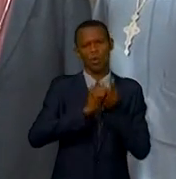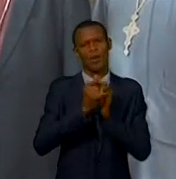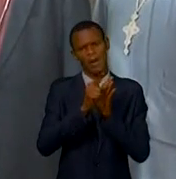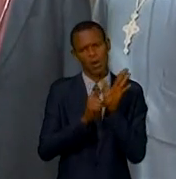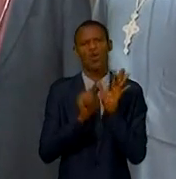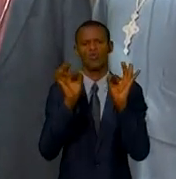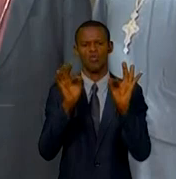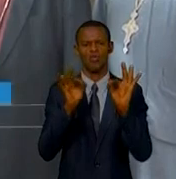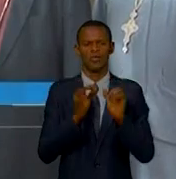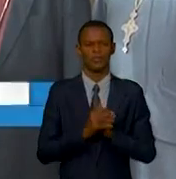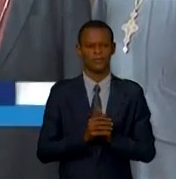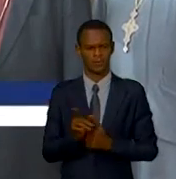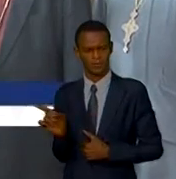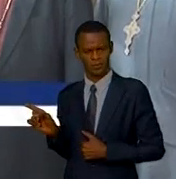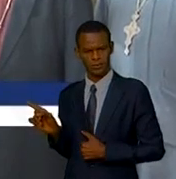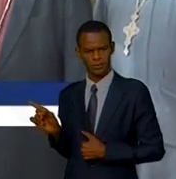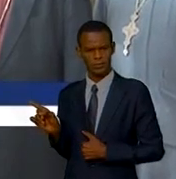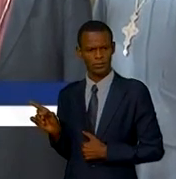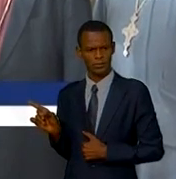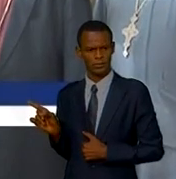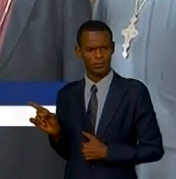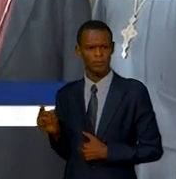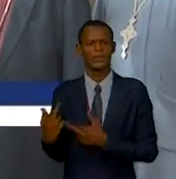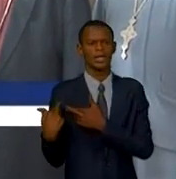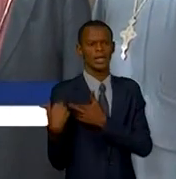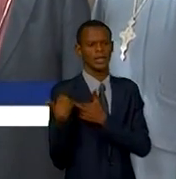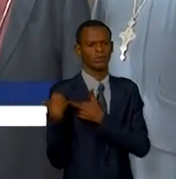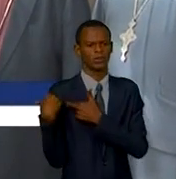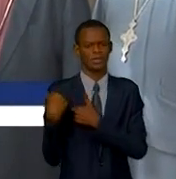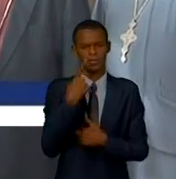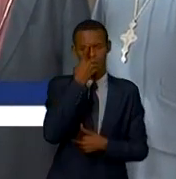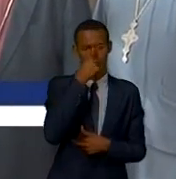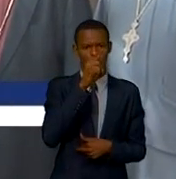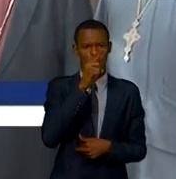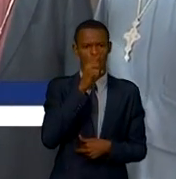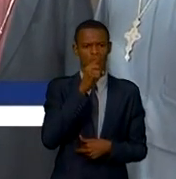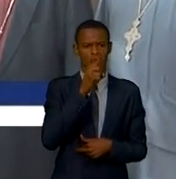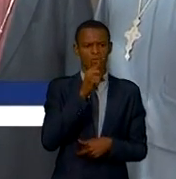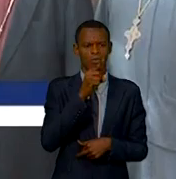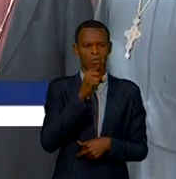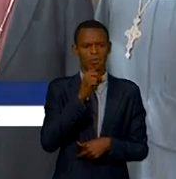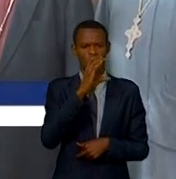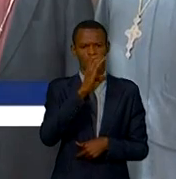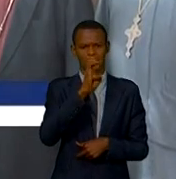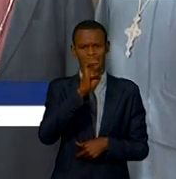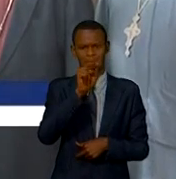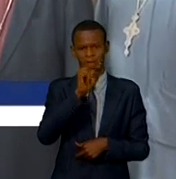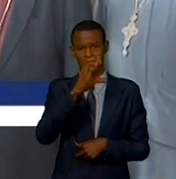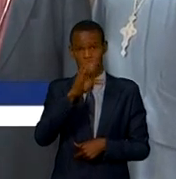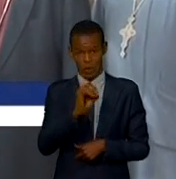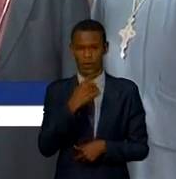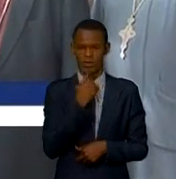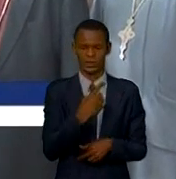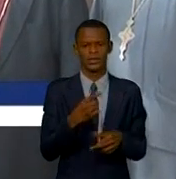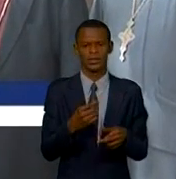confession religieuses ont pris l'engagement de commencer déjà à travailler, ils ont supplié, demandé au président de